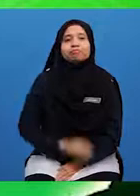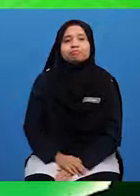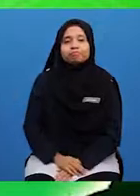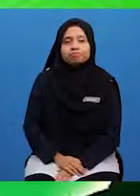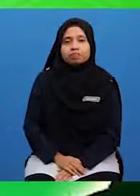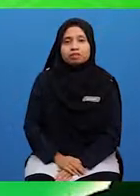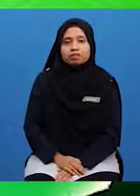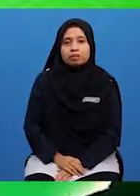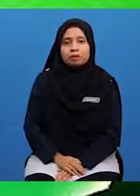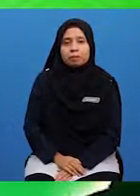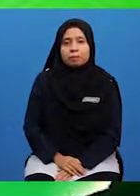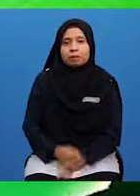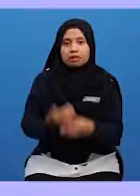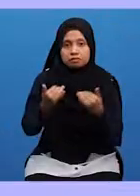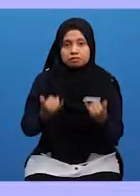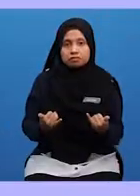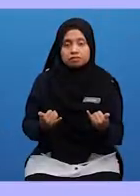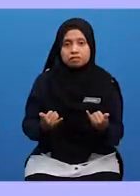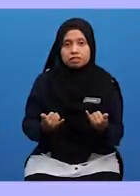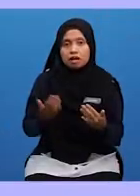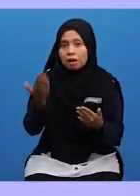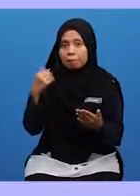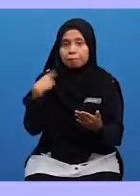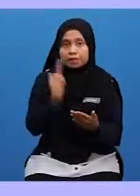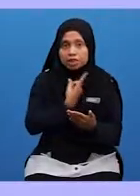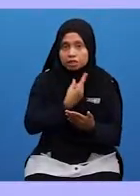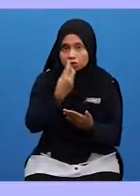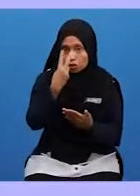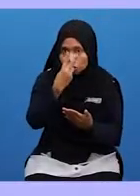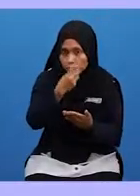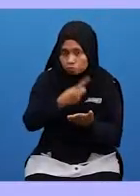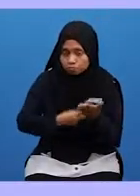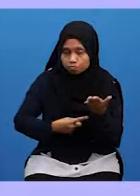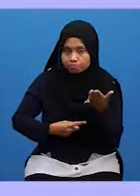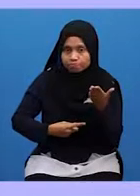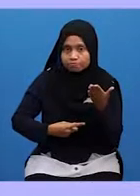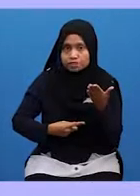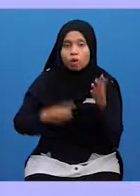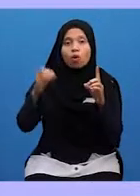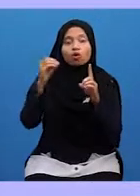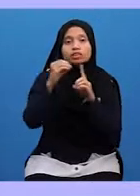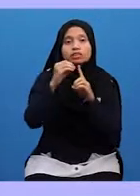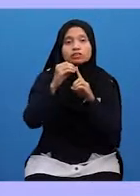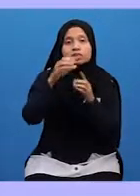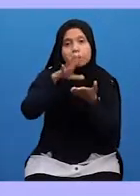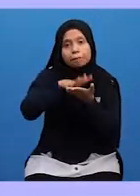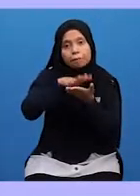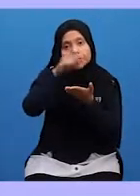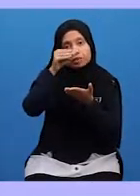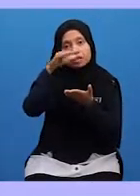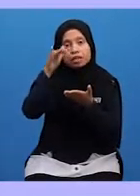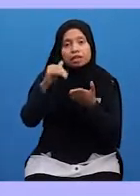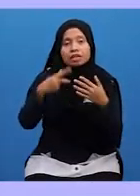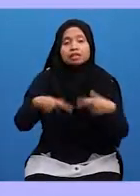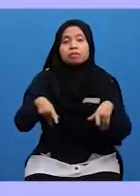Okey, sekarang mari kita semak apakah objektif pembelajaran yang